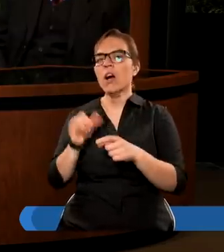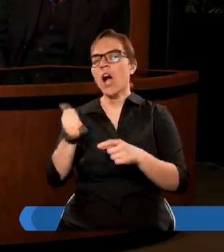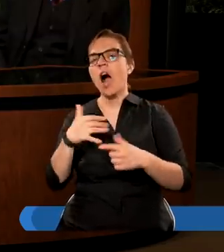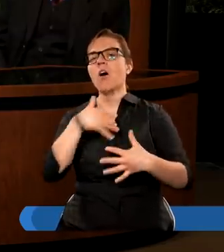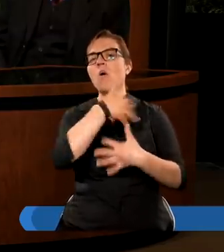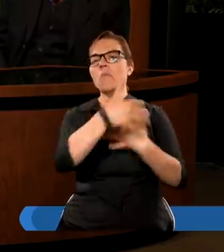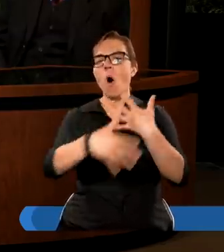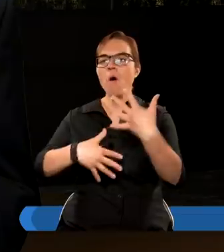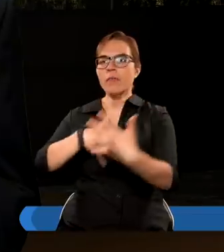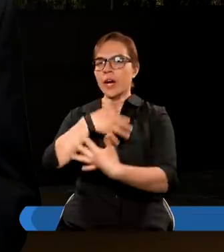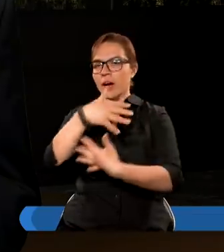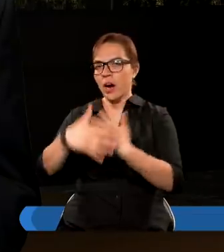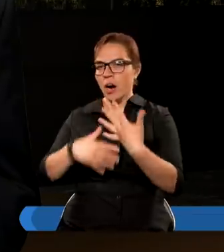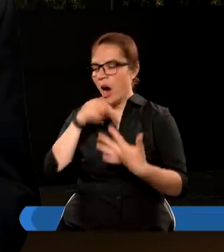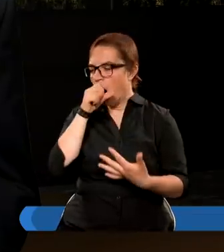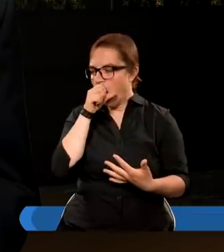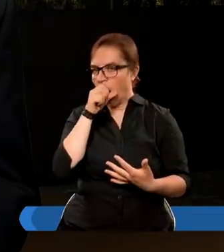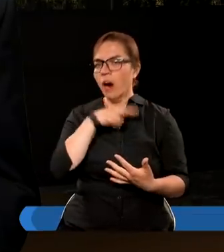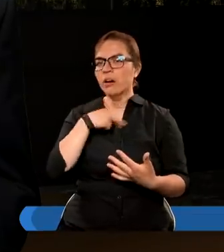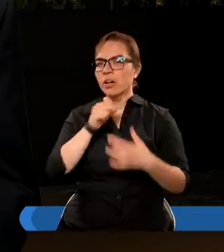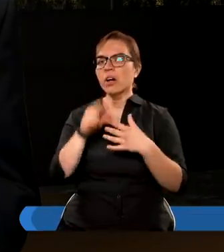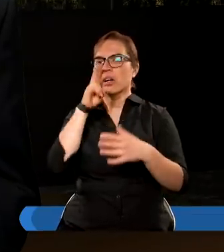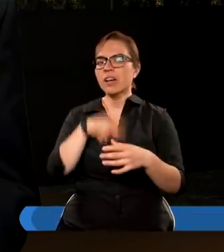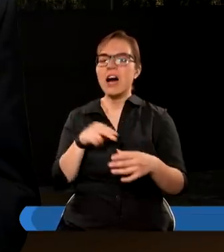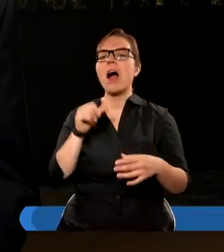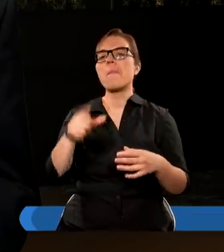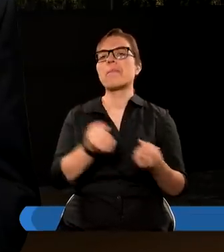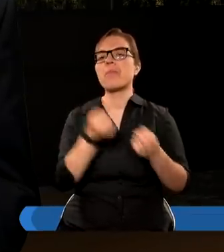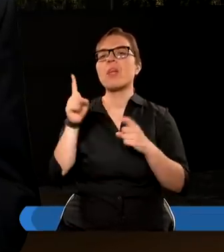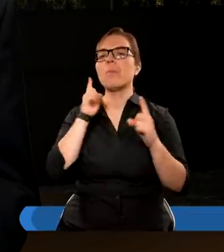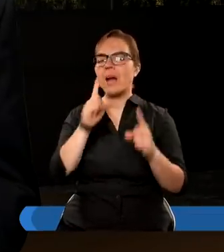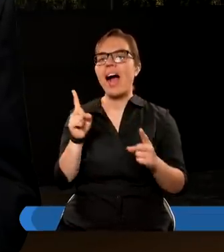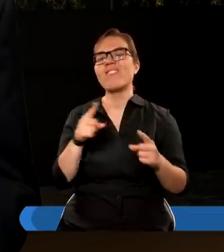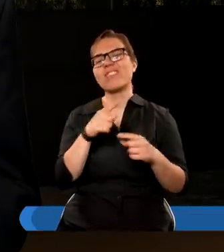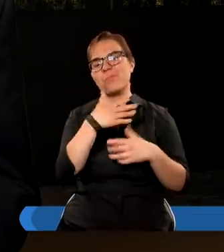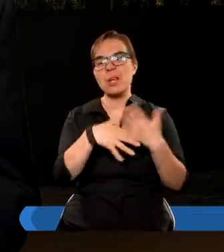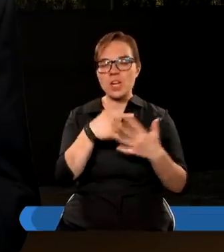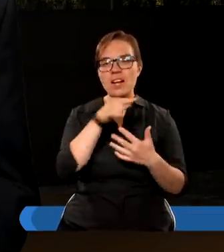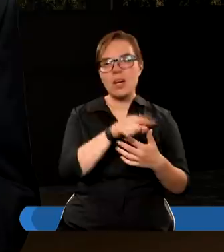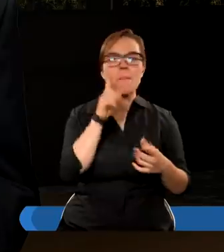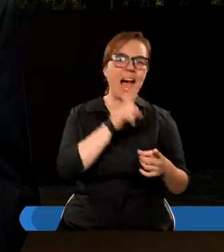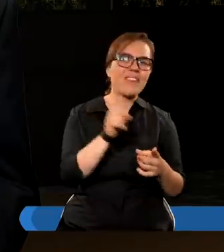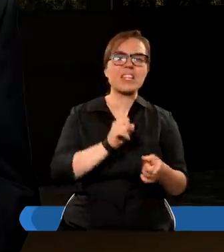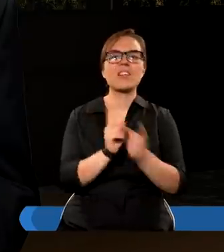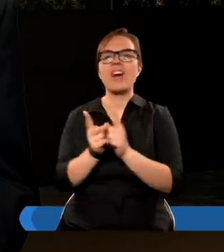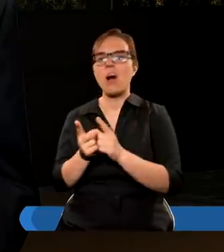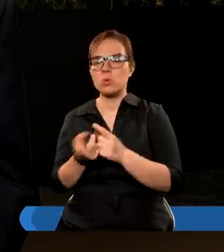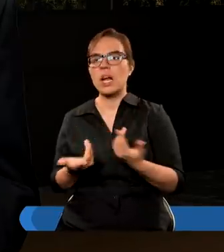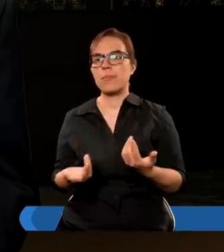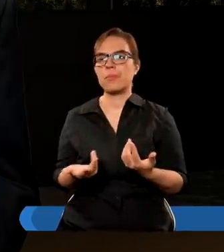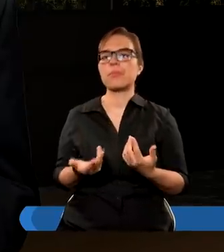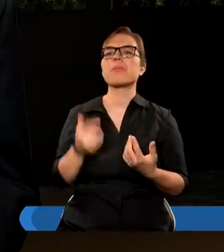pomieszanie i my jesteśmy świadkami pomieszania prawdy z fałszem i